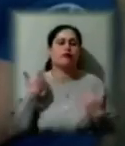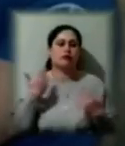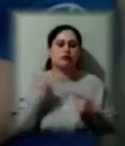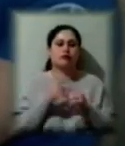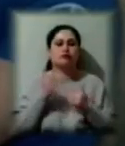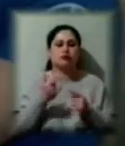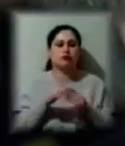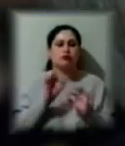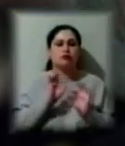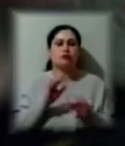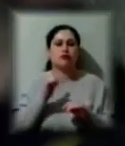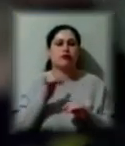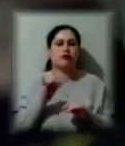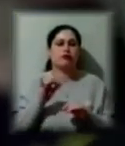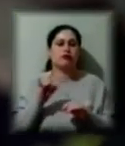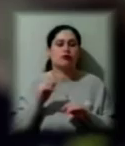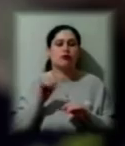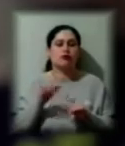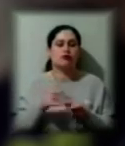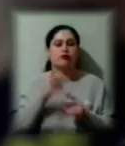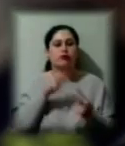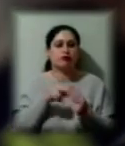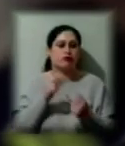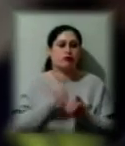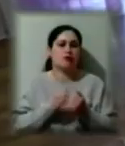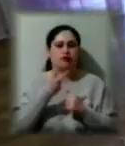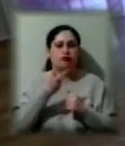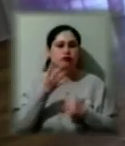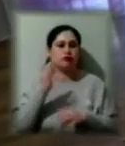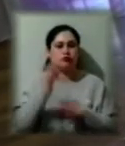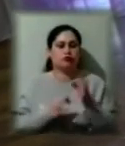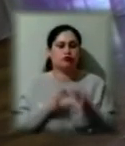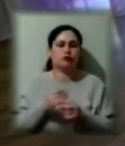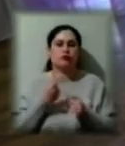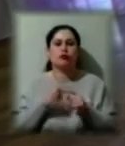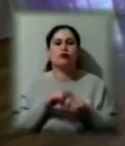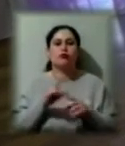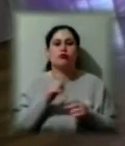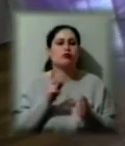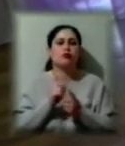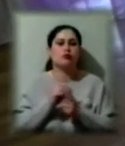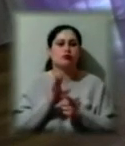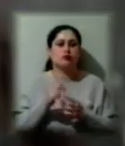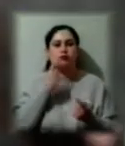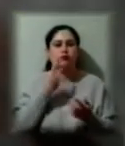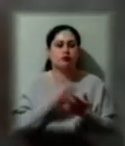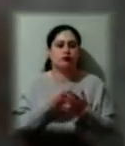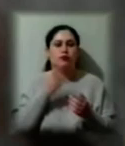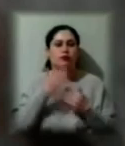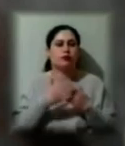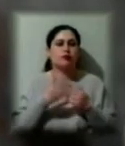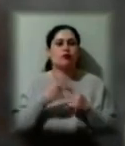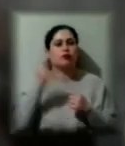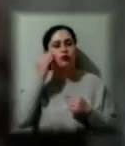Ірина Ханікова, вони бачаться майже 24 години на добу. Тому, щоб не посваритися з близькими, треба, на думку жінки, правильно